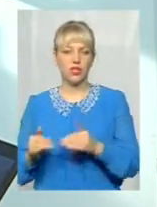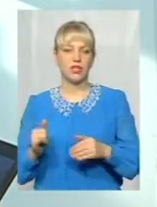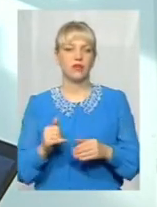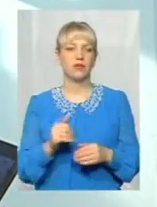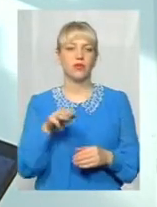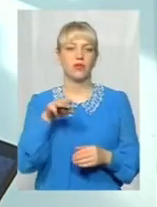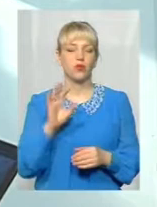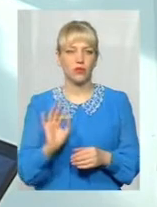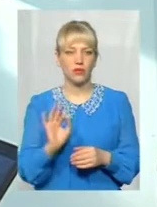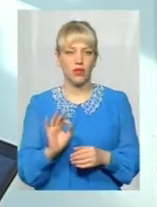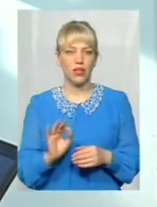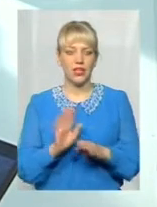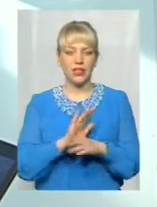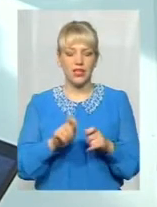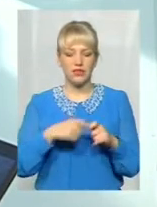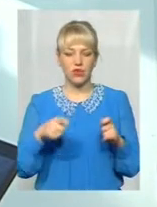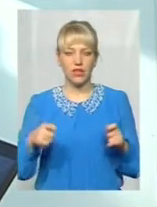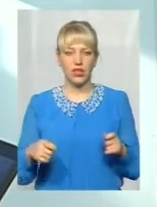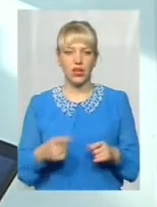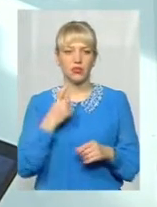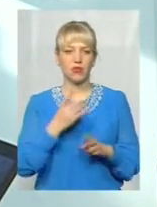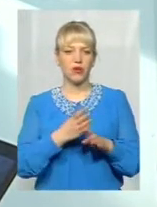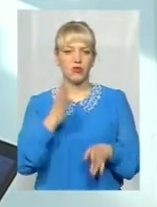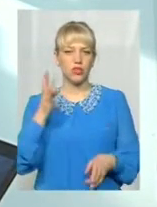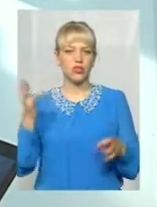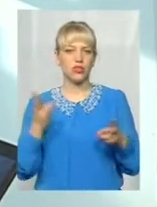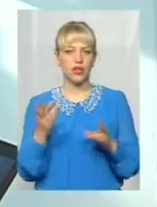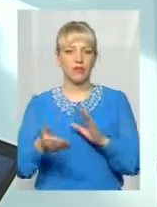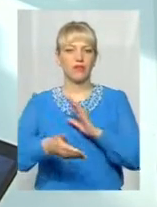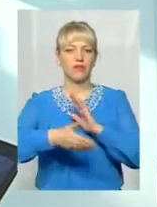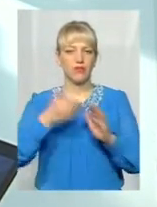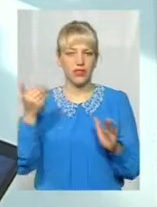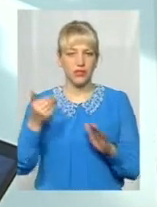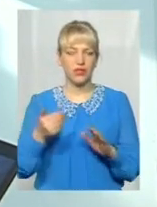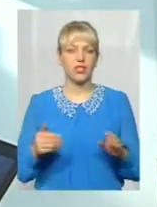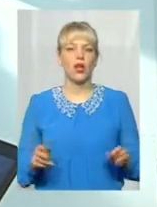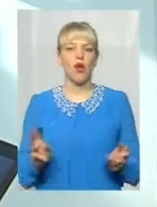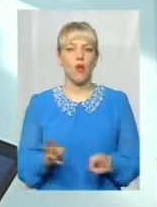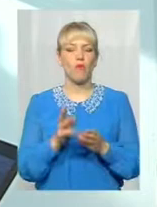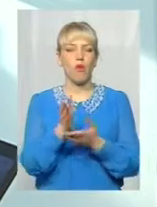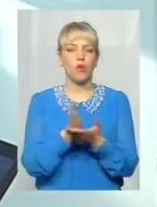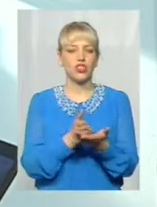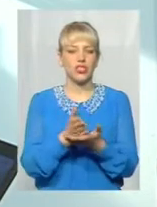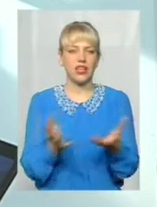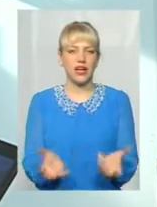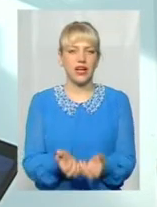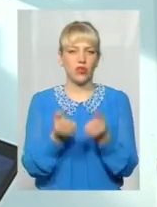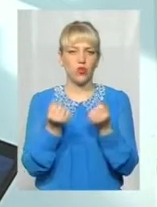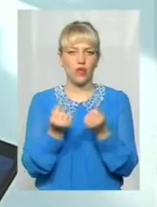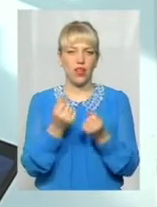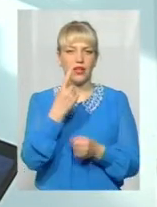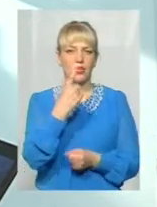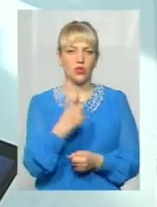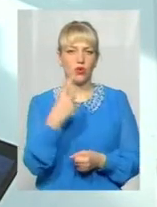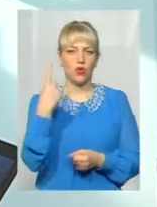не зволікаючи, треба в першу чергу визвати пожежників, рятувальників за номером 1-0-1, для